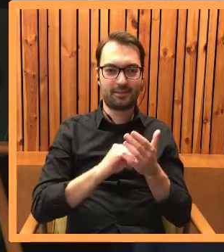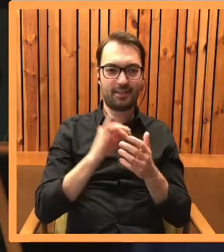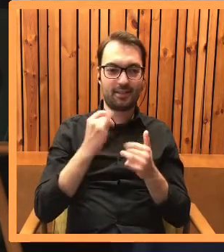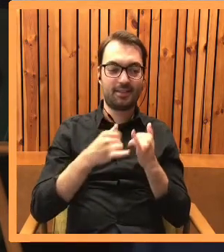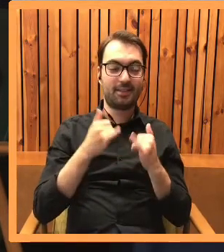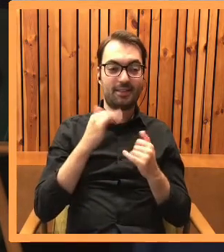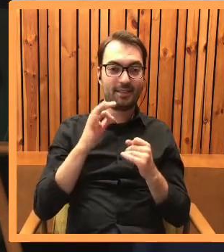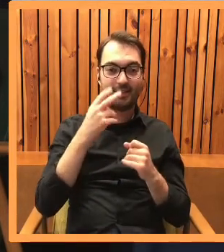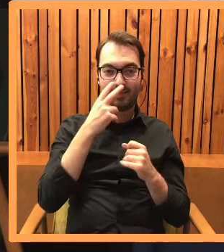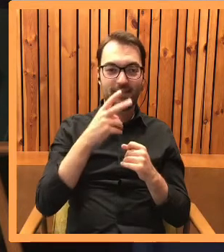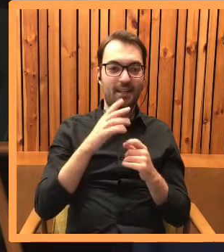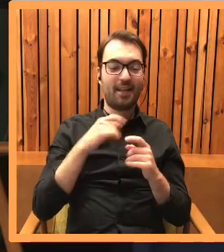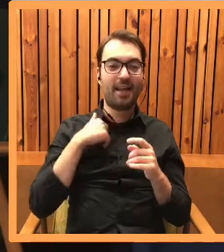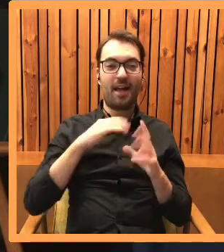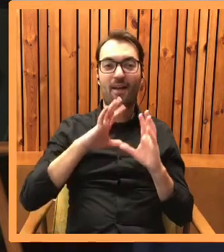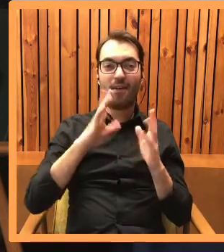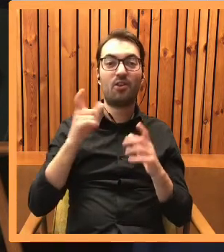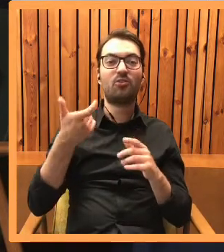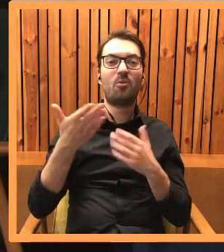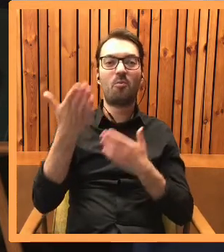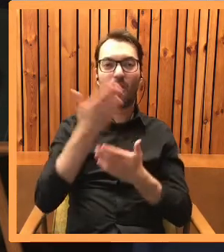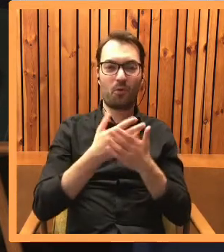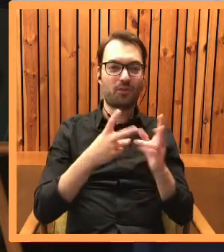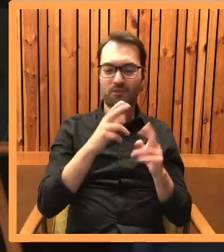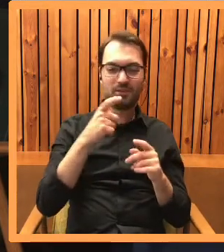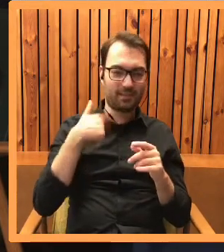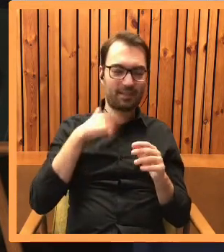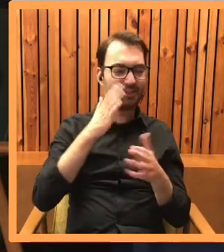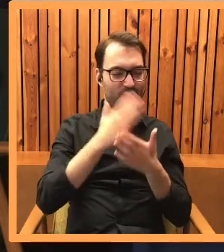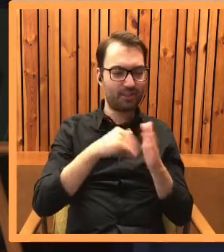zauważy, że nie wszystko wycięłam, co on sugerował, żeby wyciąć.